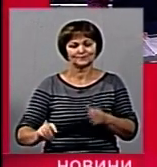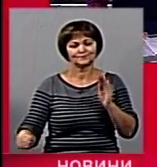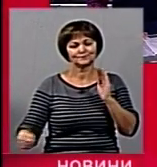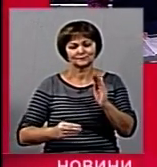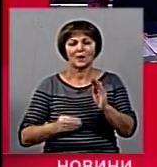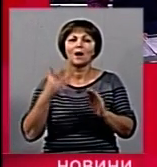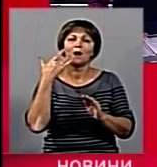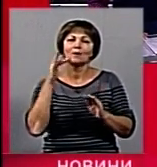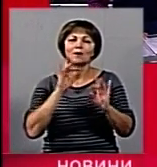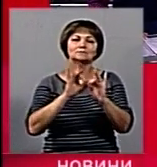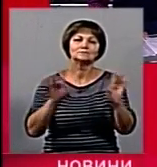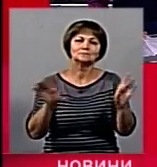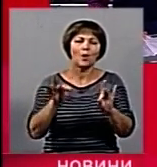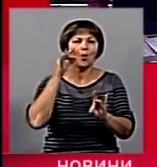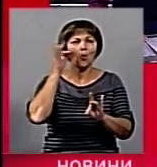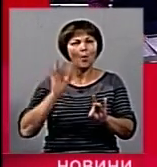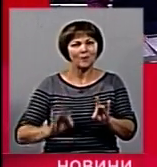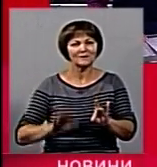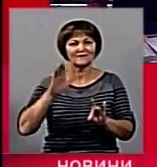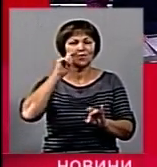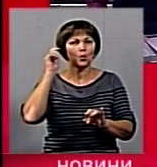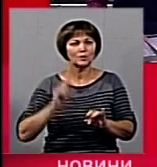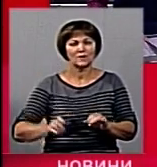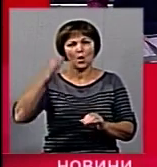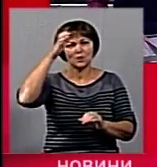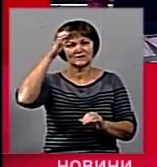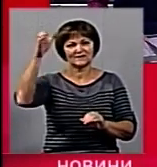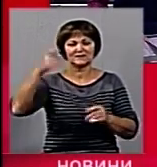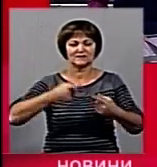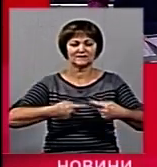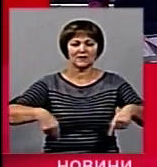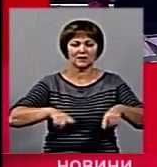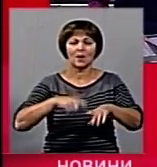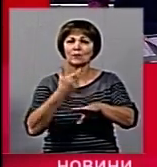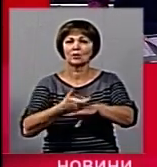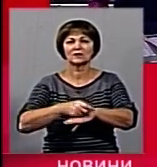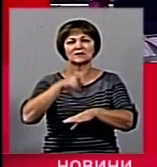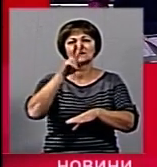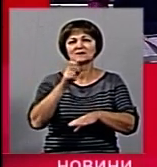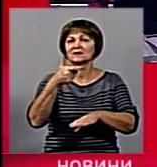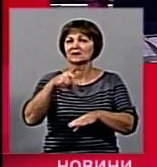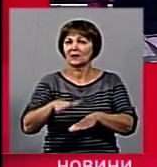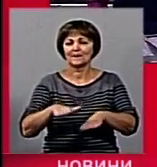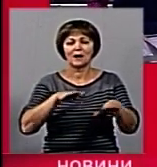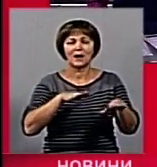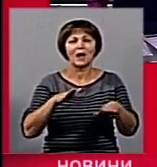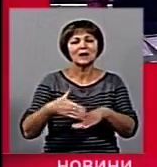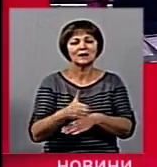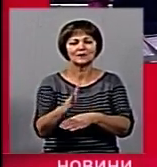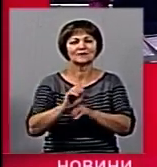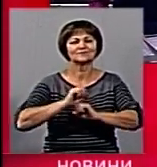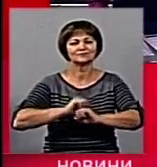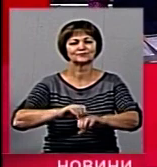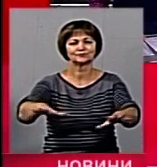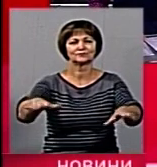Американці ділилися досвідом з українцями в освітній сфері. Понад 200 кілограм риби випустили в річку задля